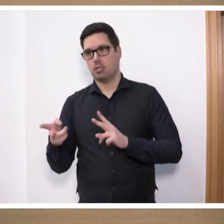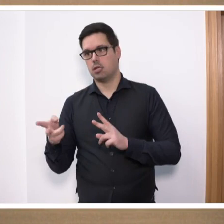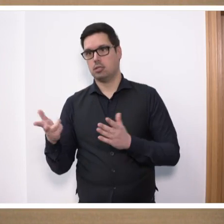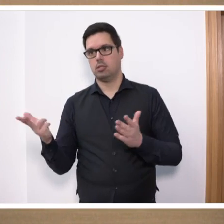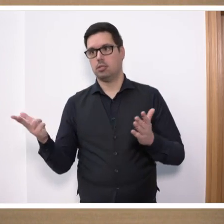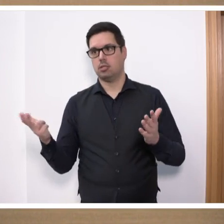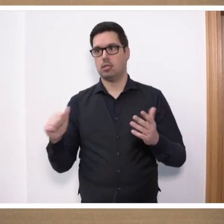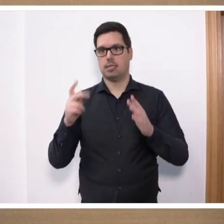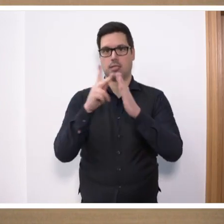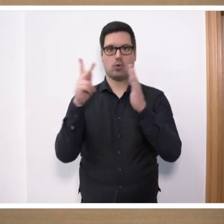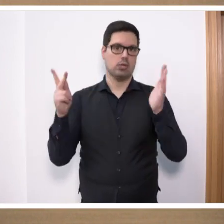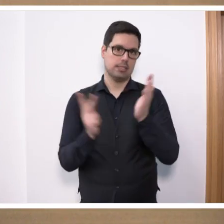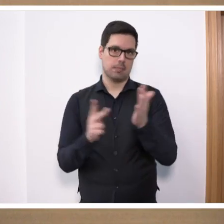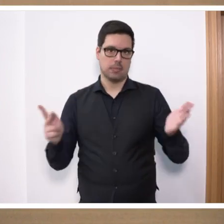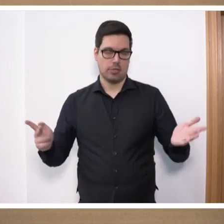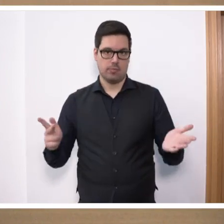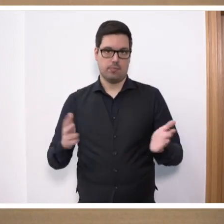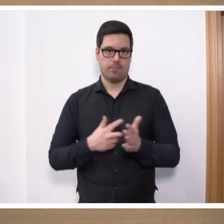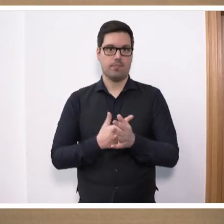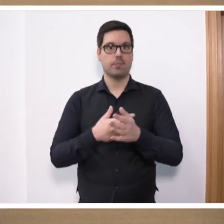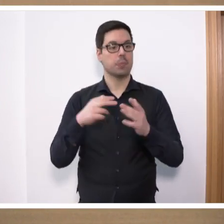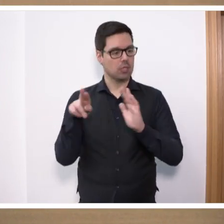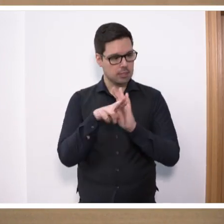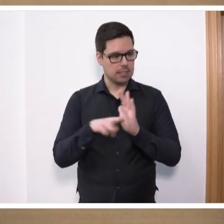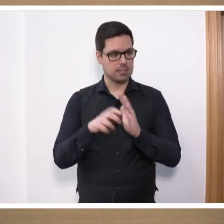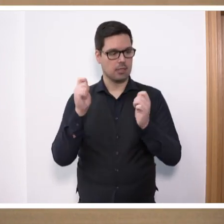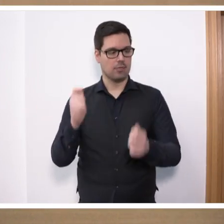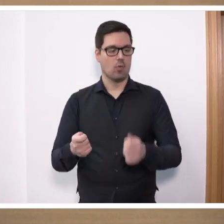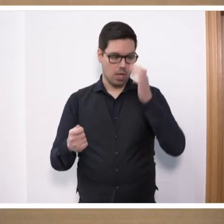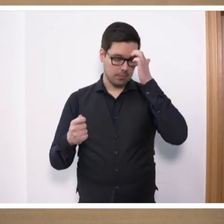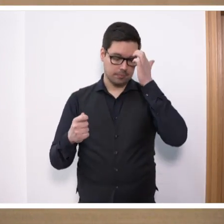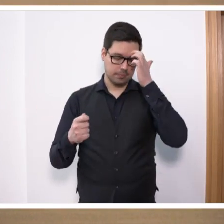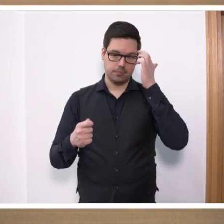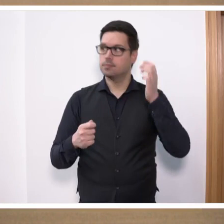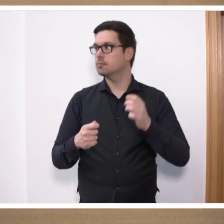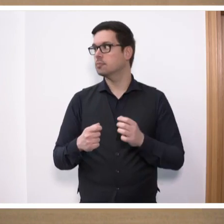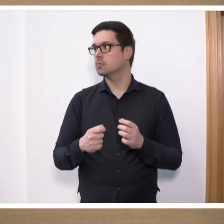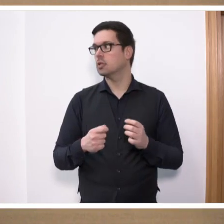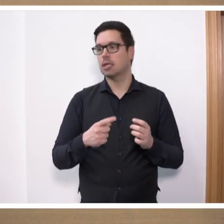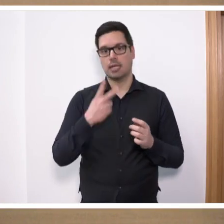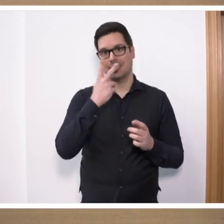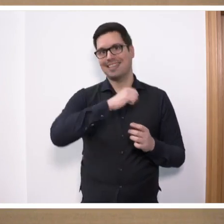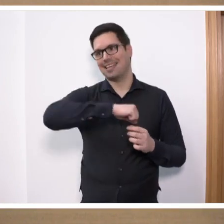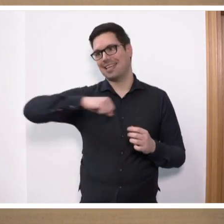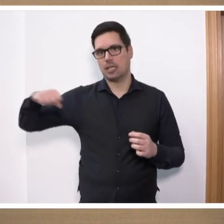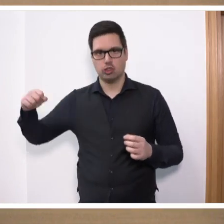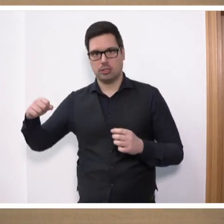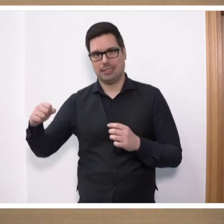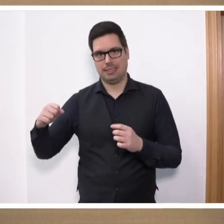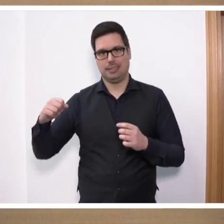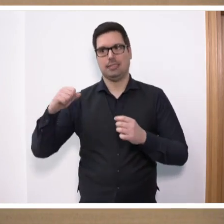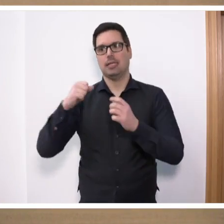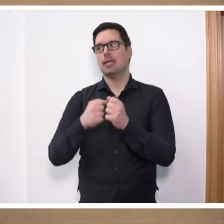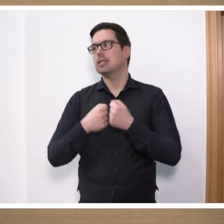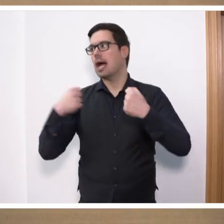erste Konzepte und legen Gesetzesinitiativen vor. Und an die Herren rechts, ein Blick in die Nachrichtenblätter des Landes